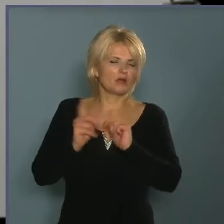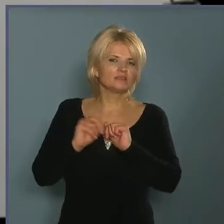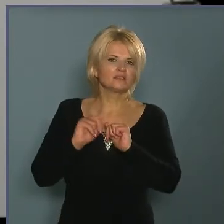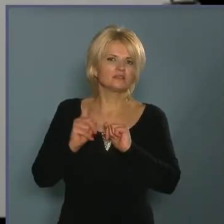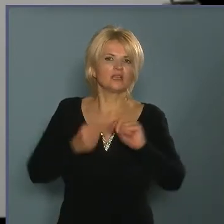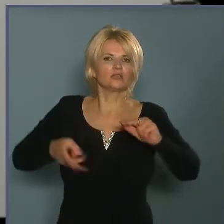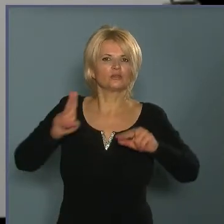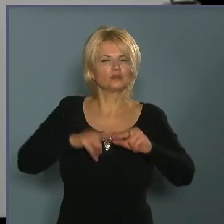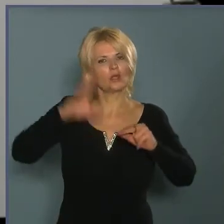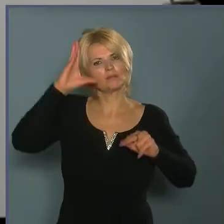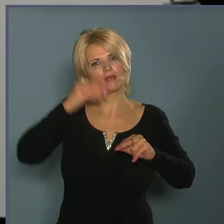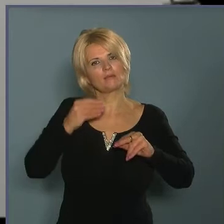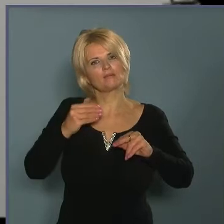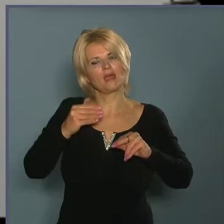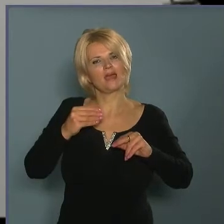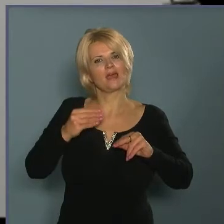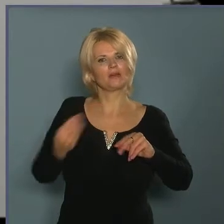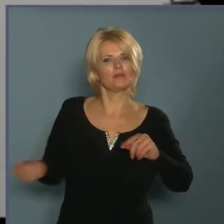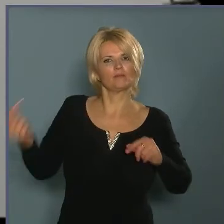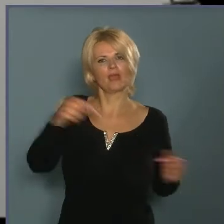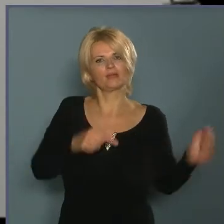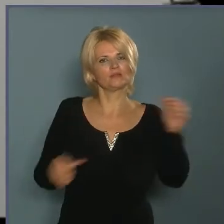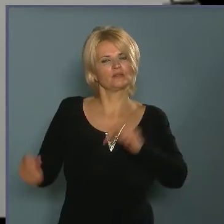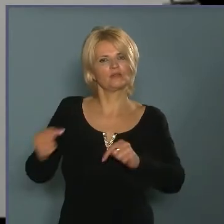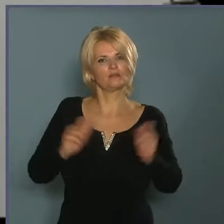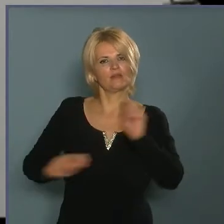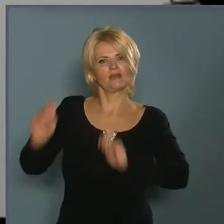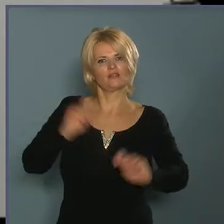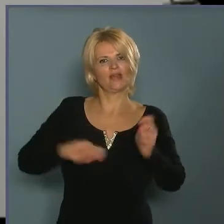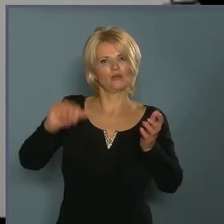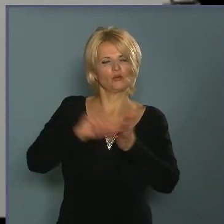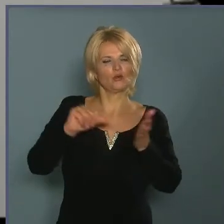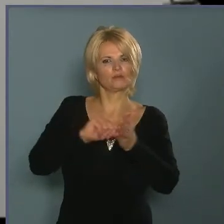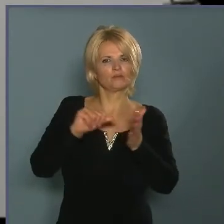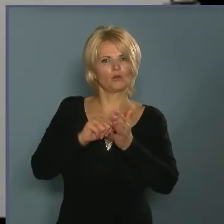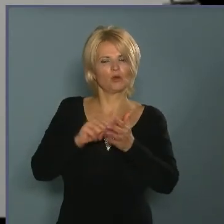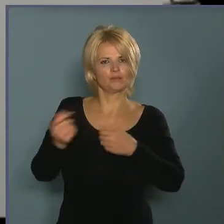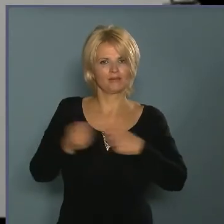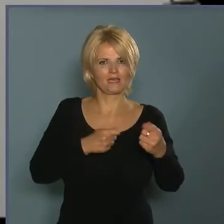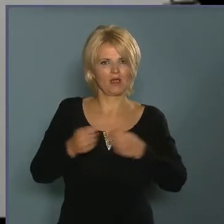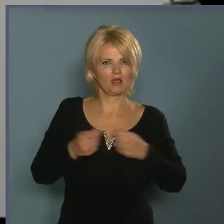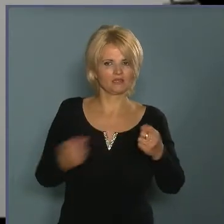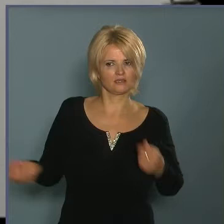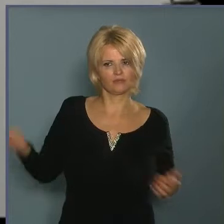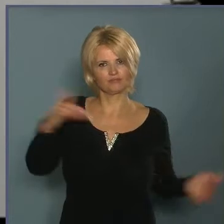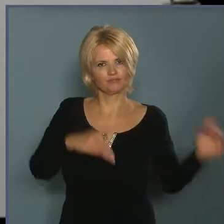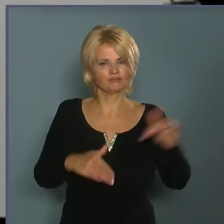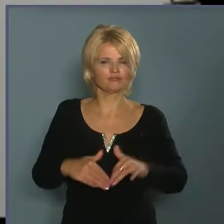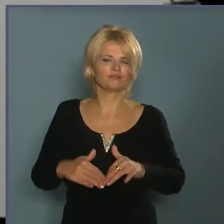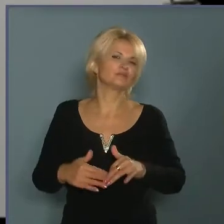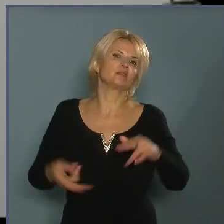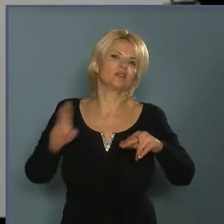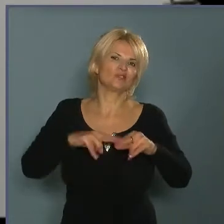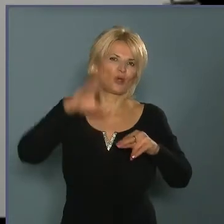sokkal több ember fordul meg ilyenkor a bevásárlóközpontokban, piacokon, a vásárok területén, és nyilván a több ember